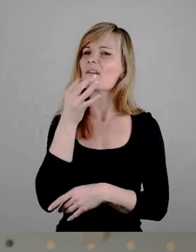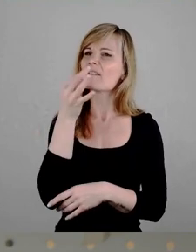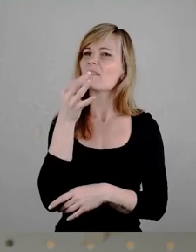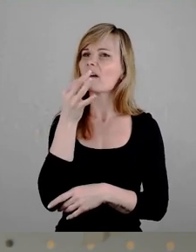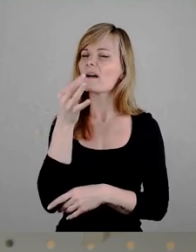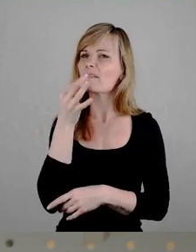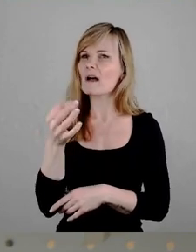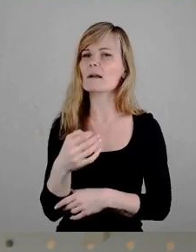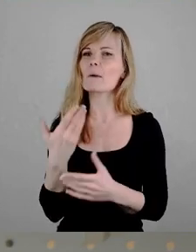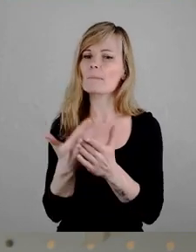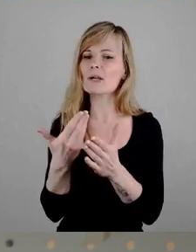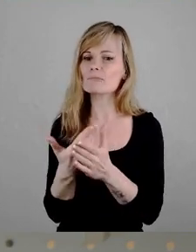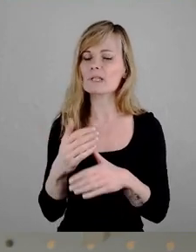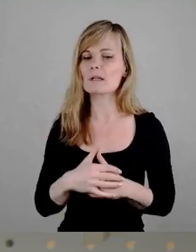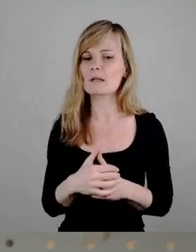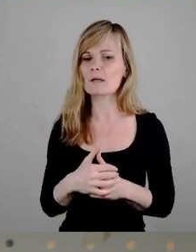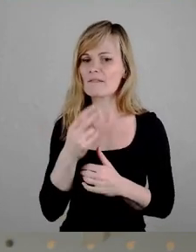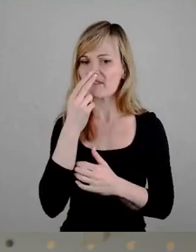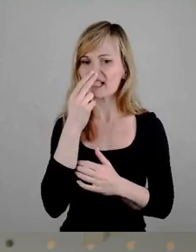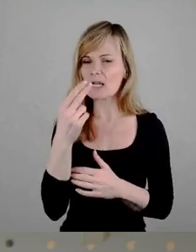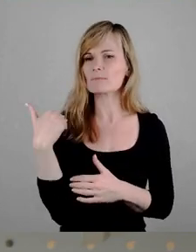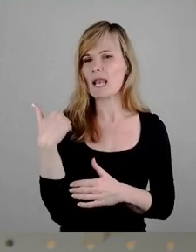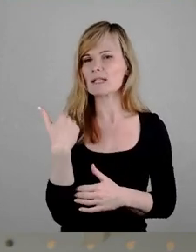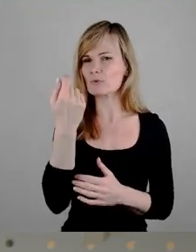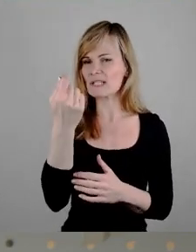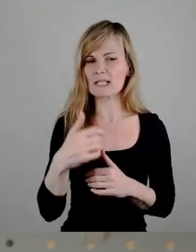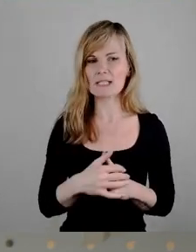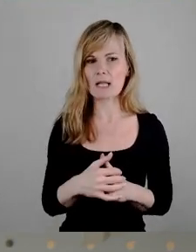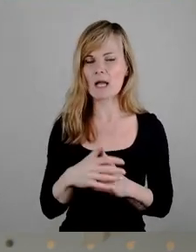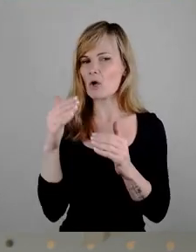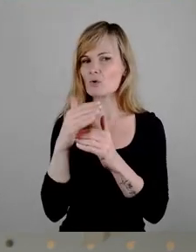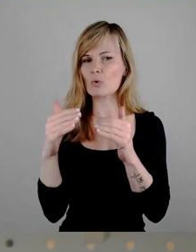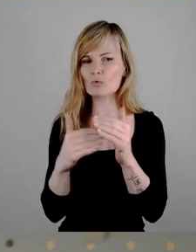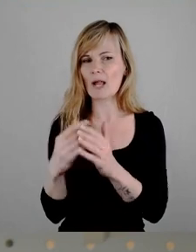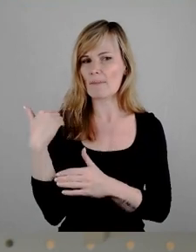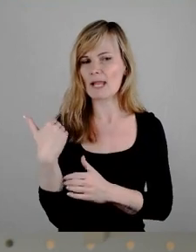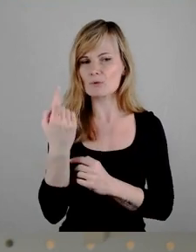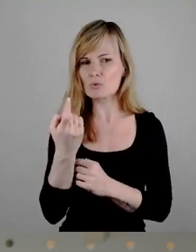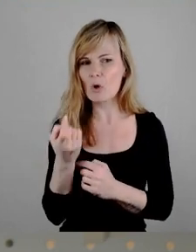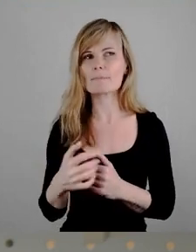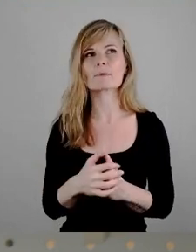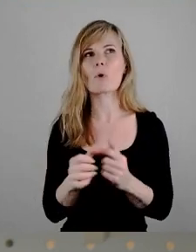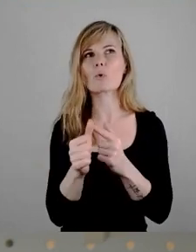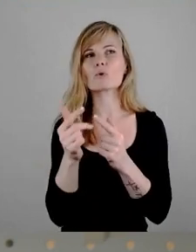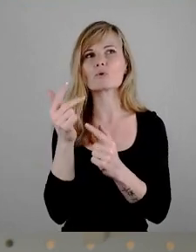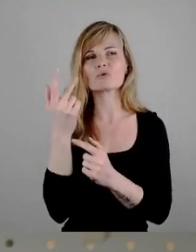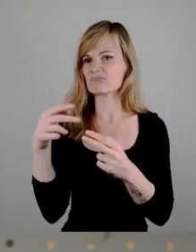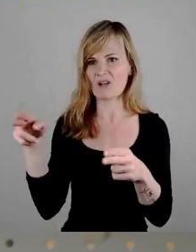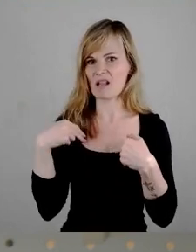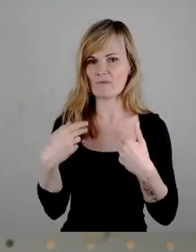finanziellen Belastungen kommen auf uns zu, welche strukturellen Belastungen kommen auf uns zu und, und, und. Ich könnte das noch